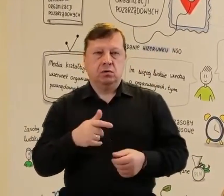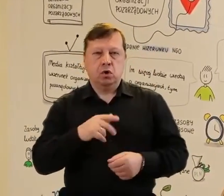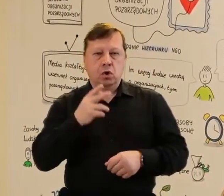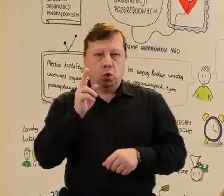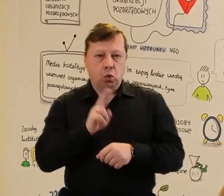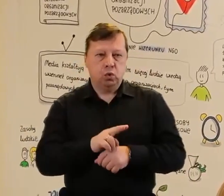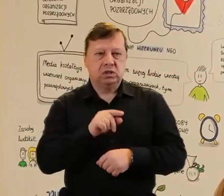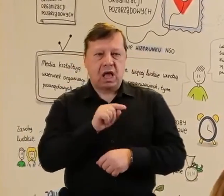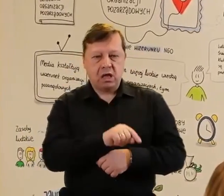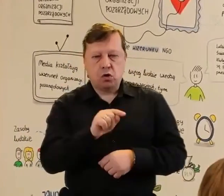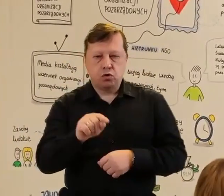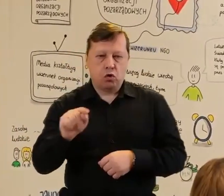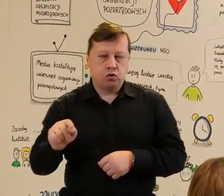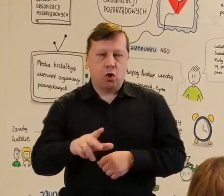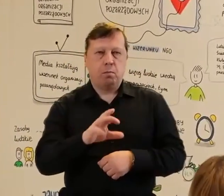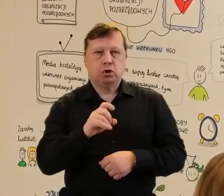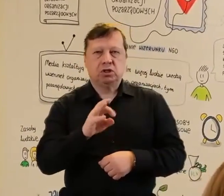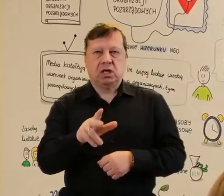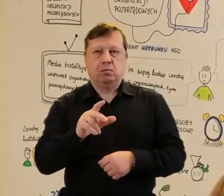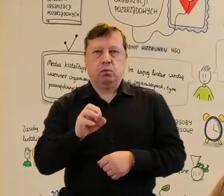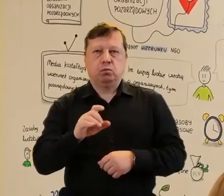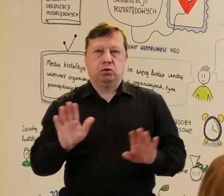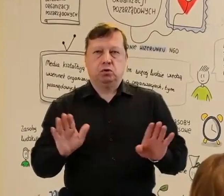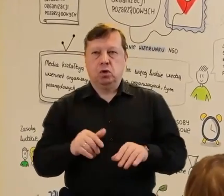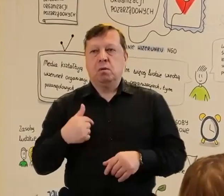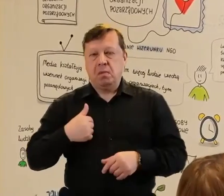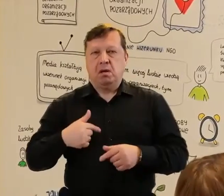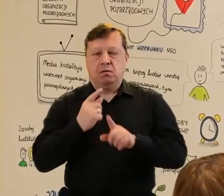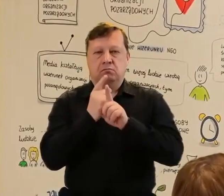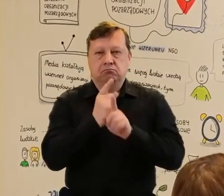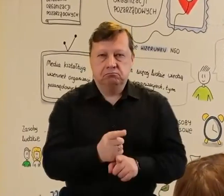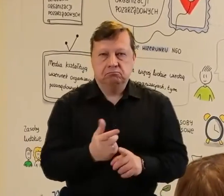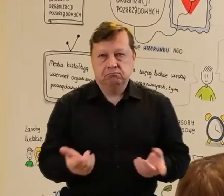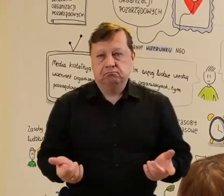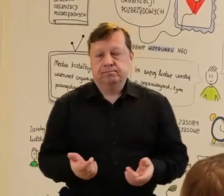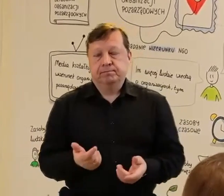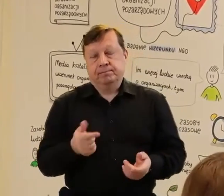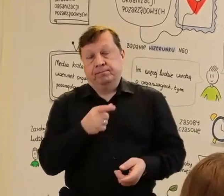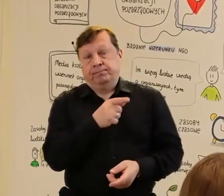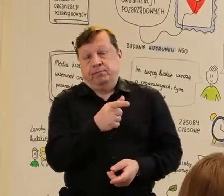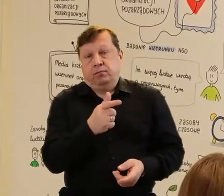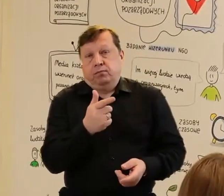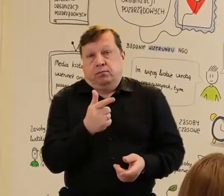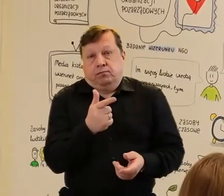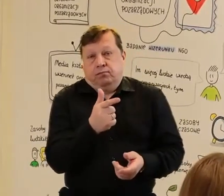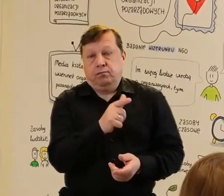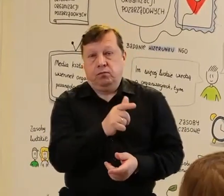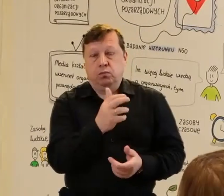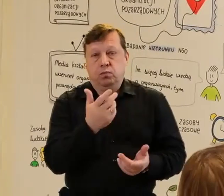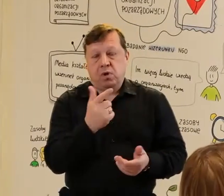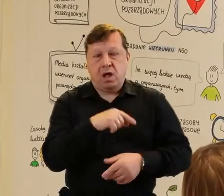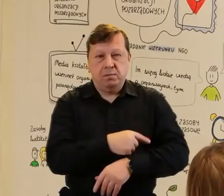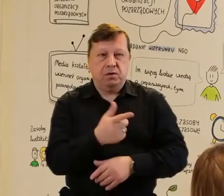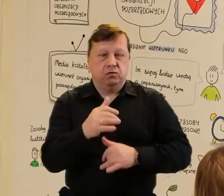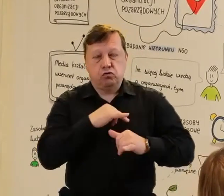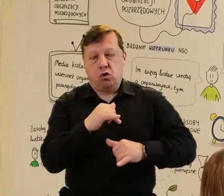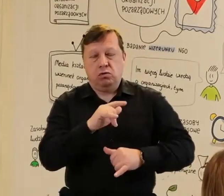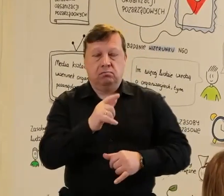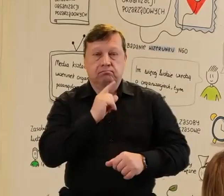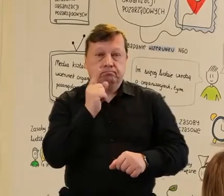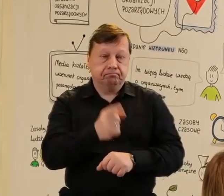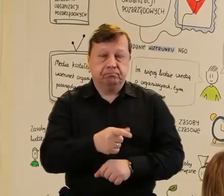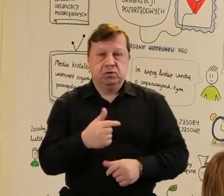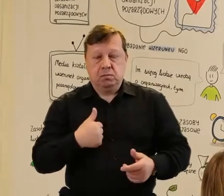pożytek publiczny. I my robimy pożytek publiczny tak, jak sobie władza definiuje, czy administracja definiuje.